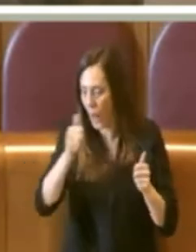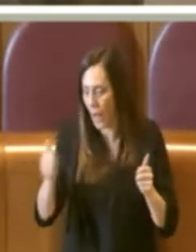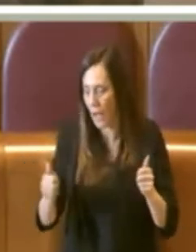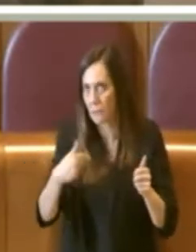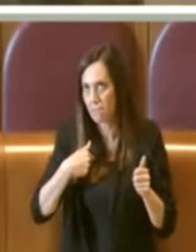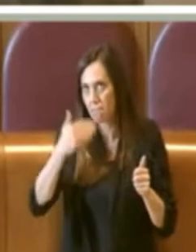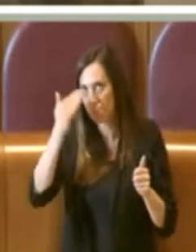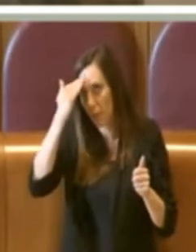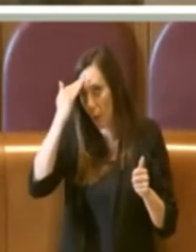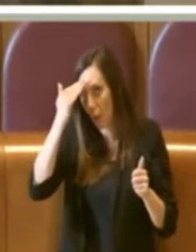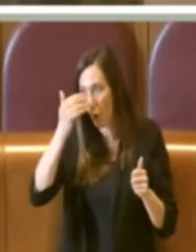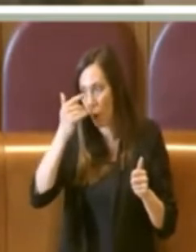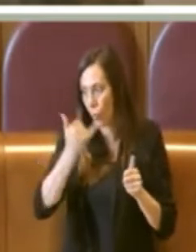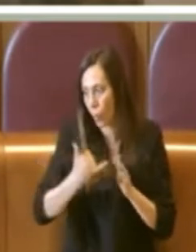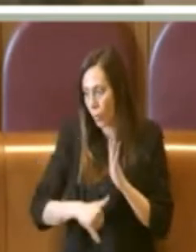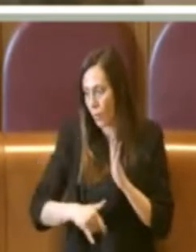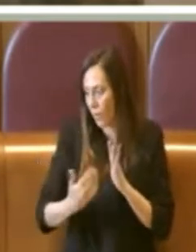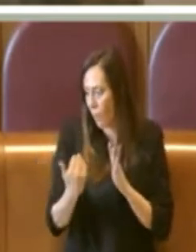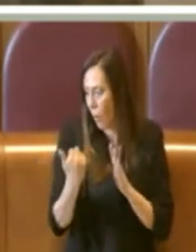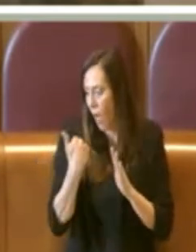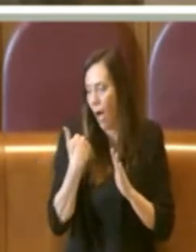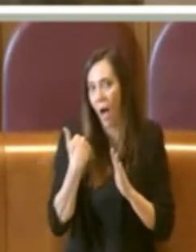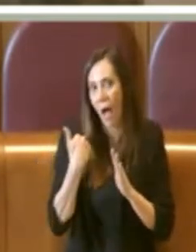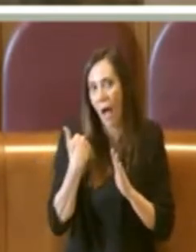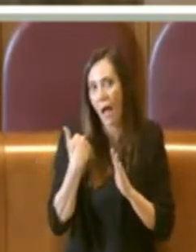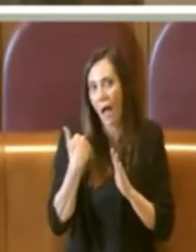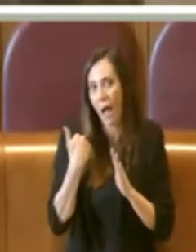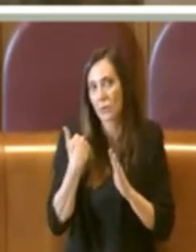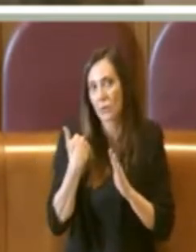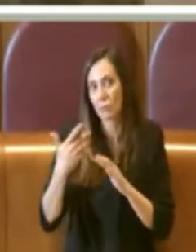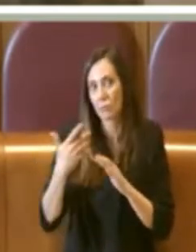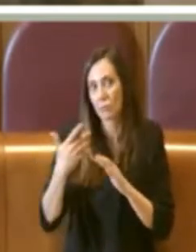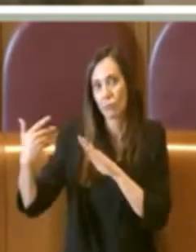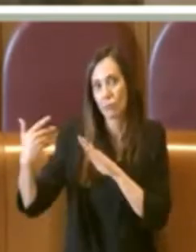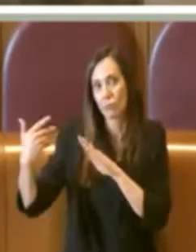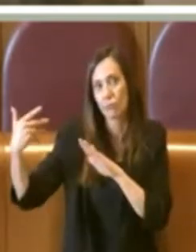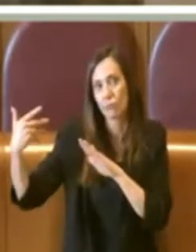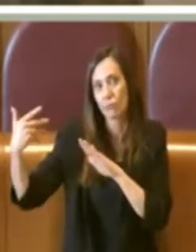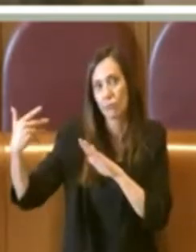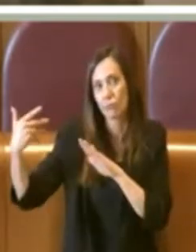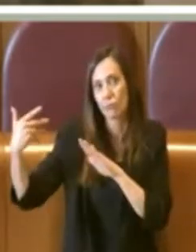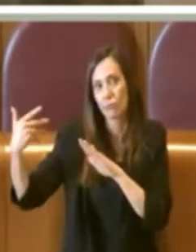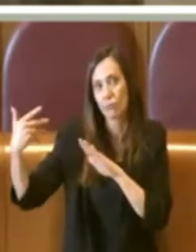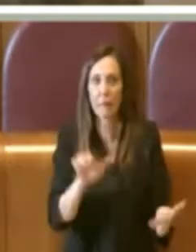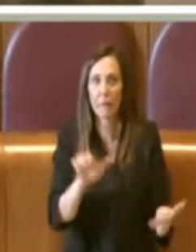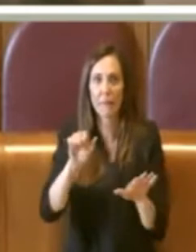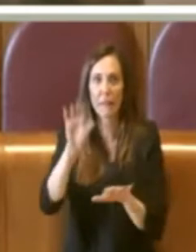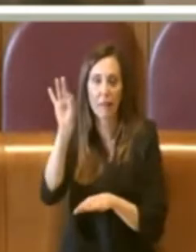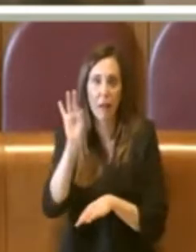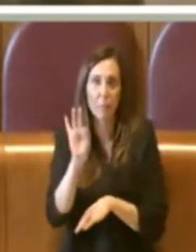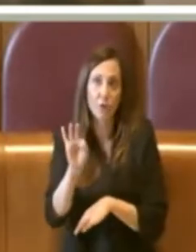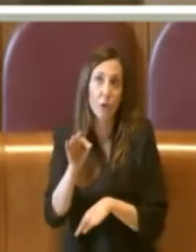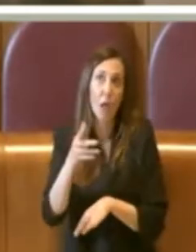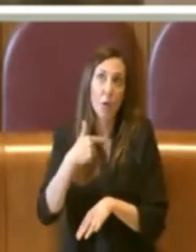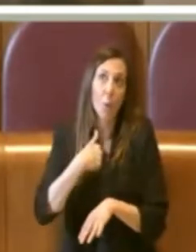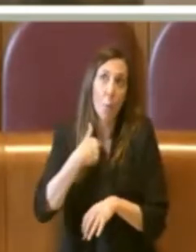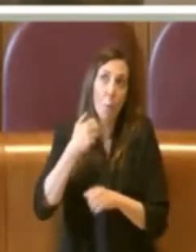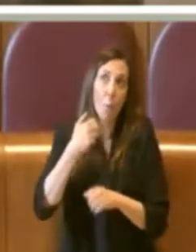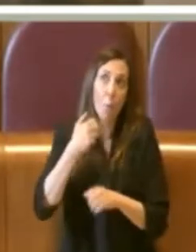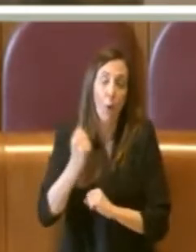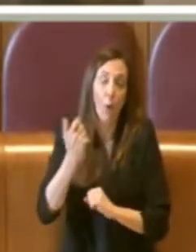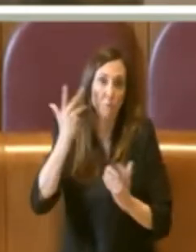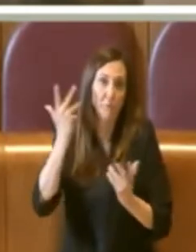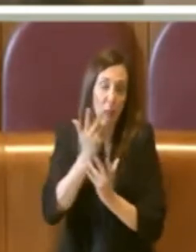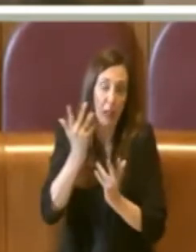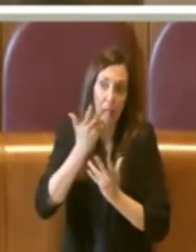a memoria nell'ultimo anno mi sembra siano calati di circa il 60%, posso più o meno risparmiare qualche punto percentuale